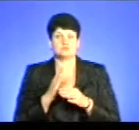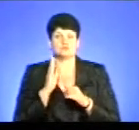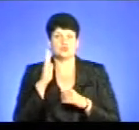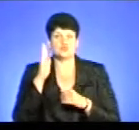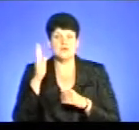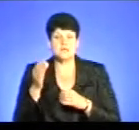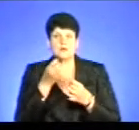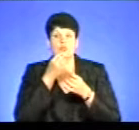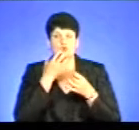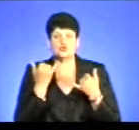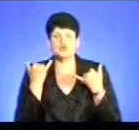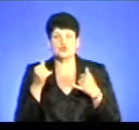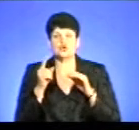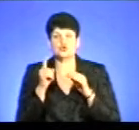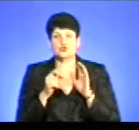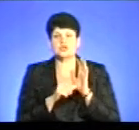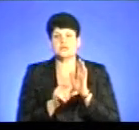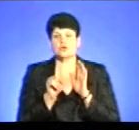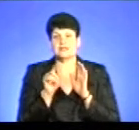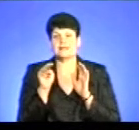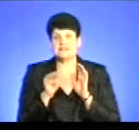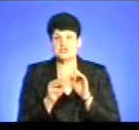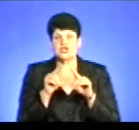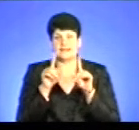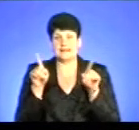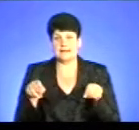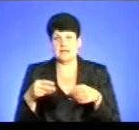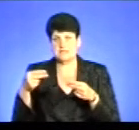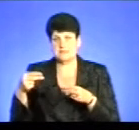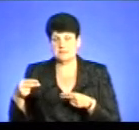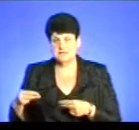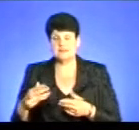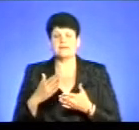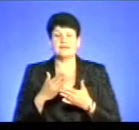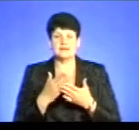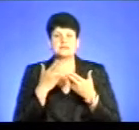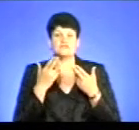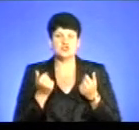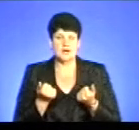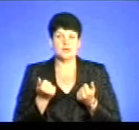тому сьогодні 161 тисяча декларацій підписано. Є, звичайно,